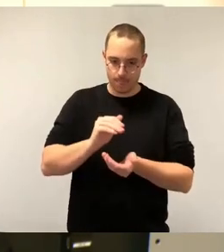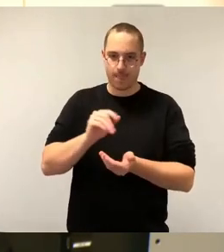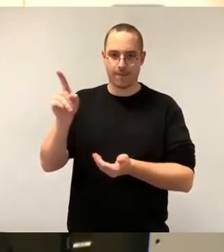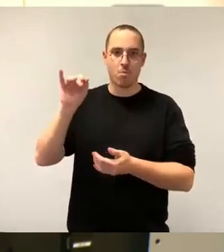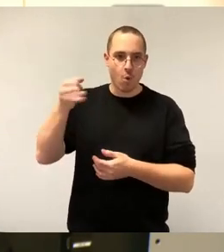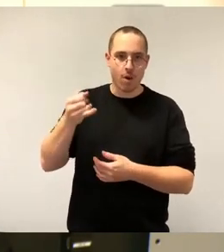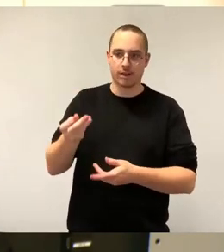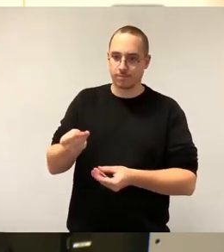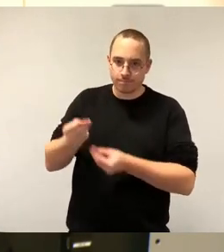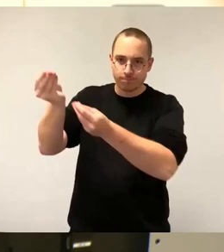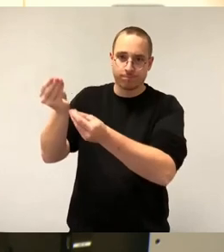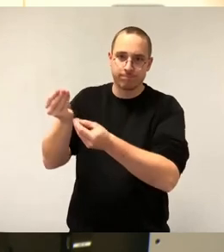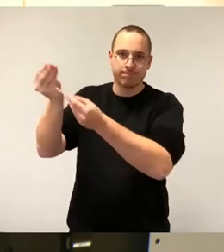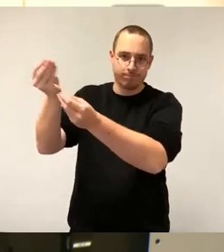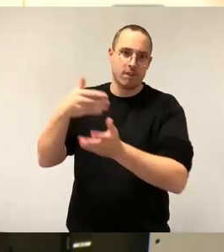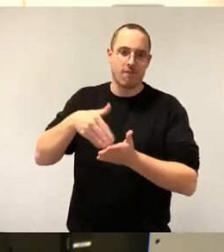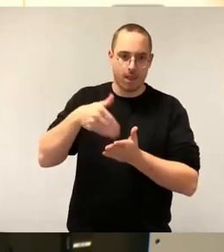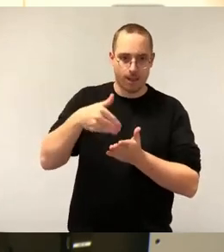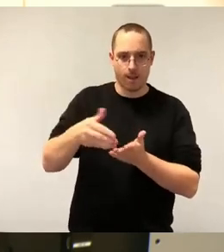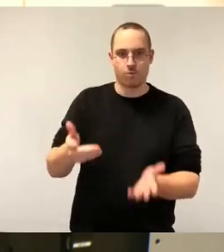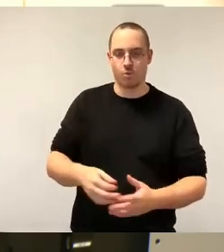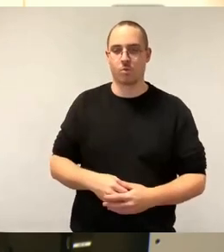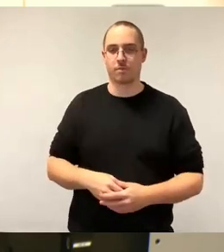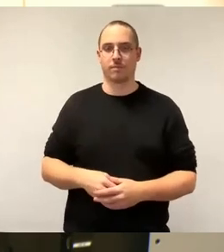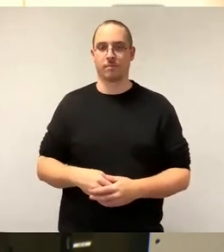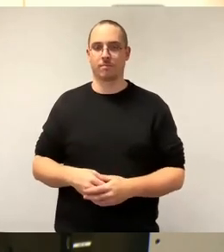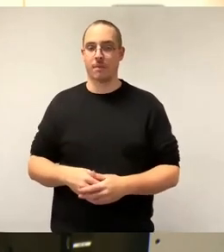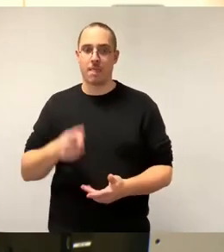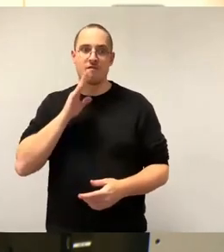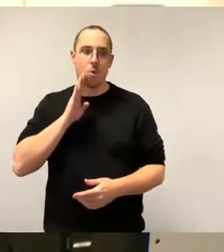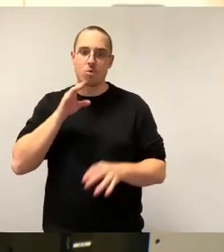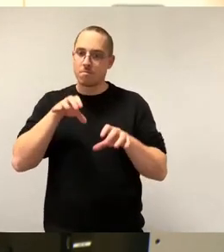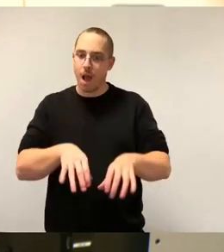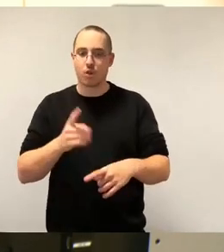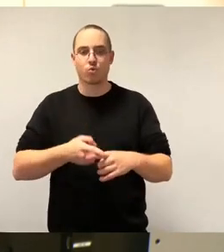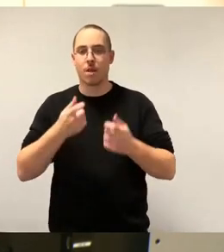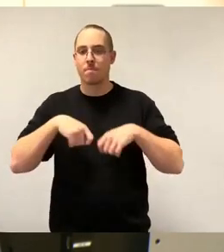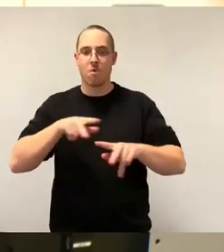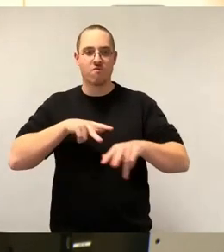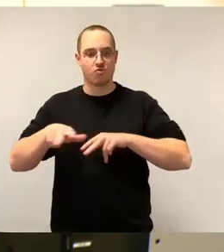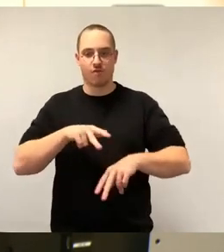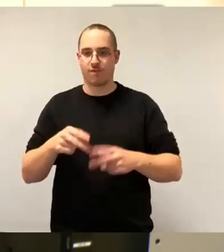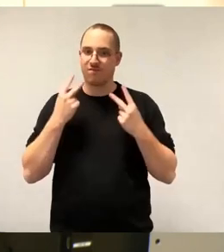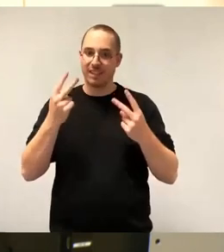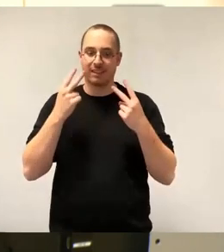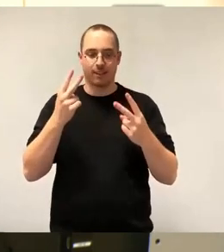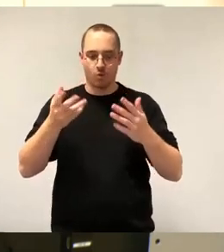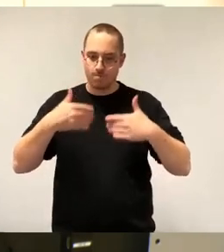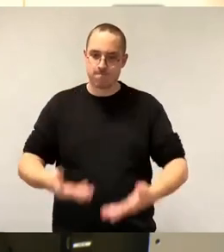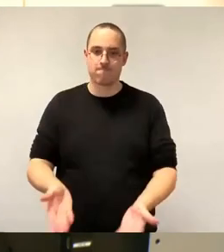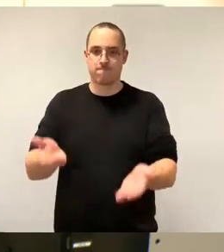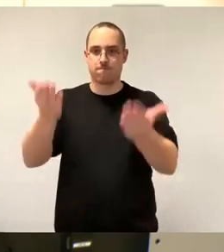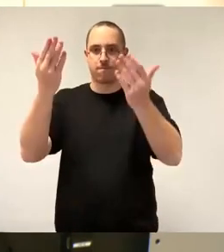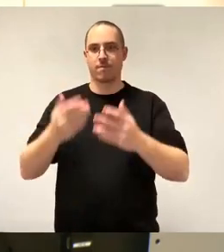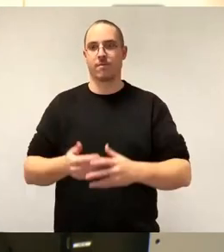es ist auch für den Wohnungsmarkt und vor allen Dingen für die Bauwirtschaft in Dresden wichtig, dass wir eben wieder ins Bauen kommen. Deswegen unterstützen wir natürlich